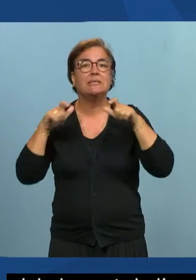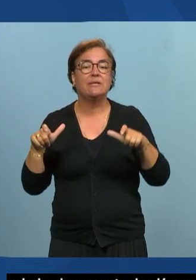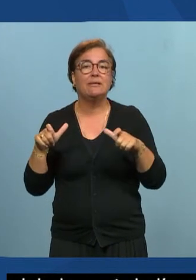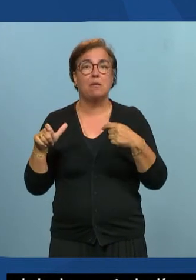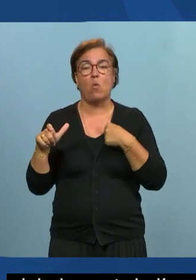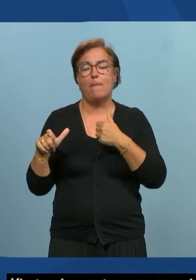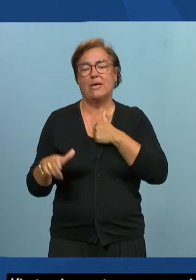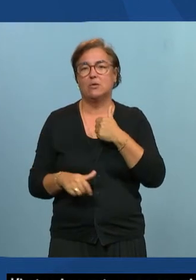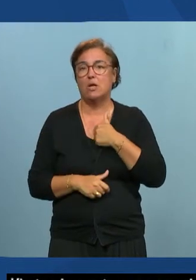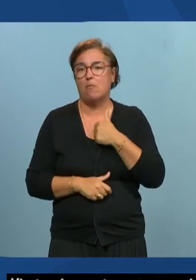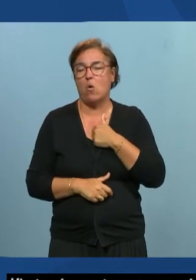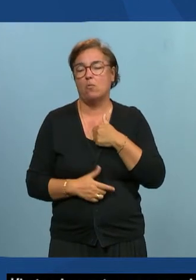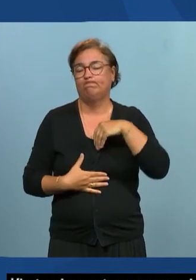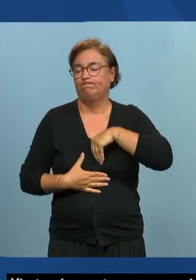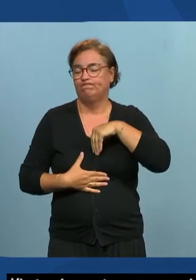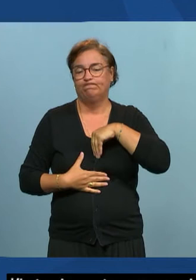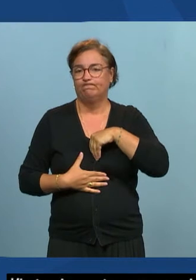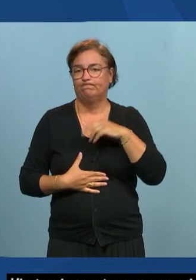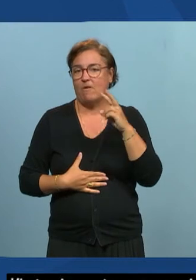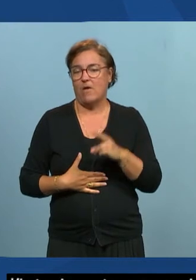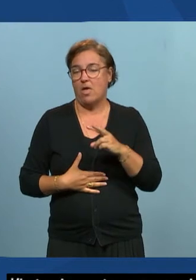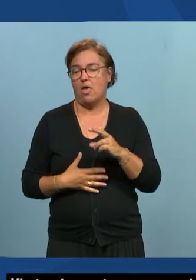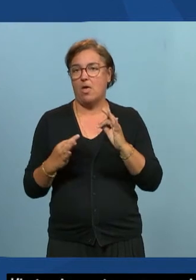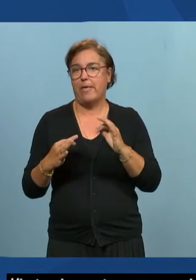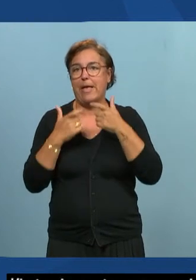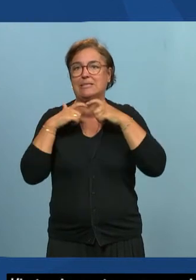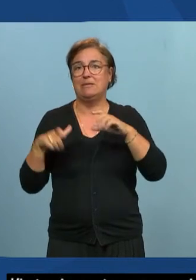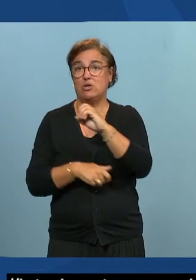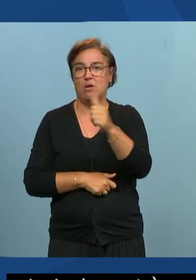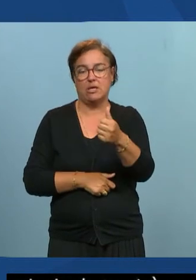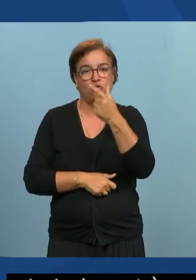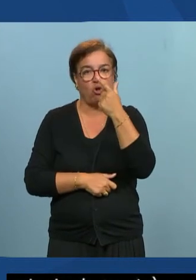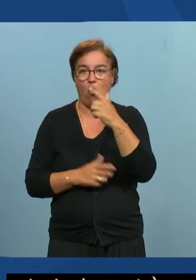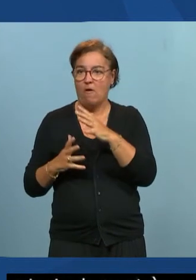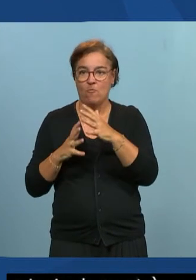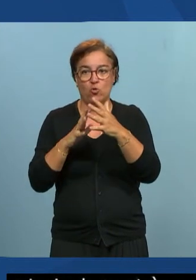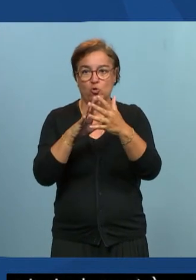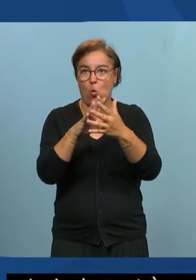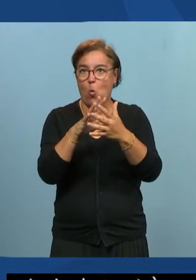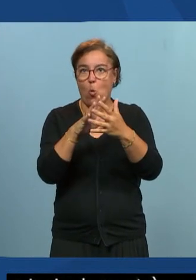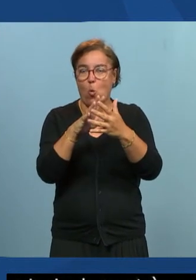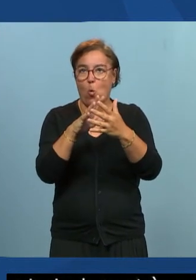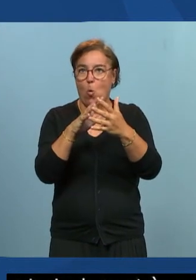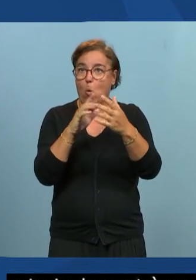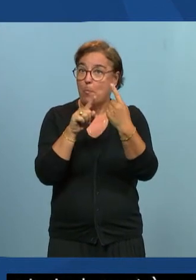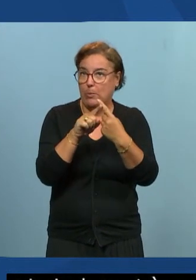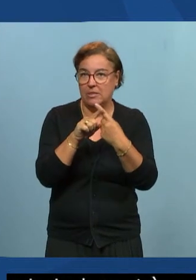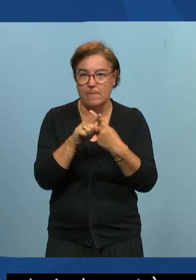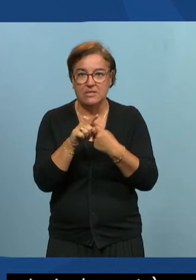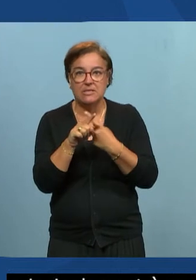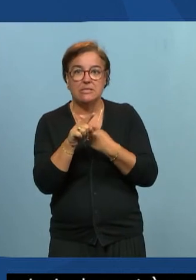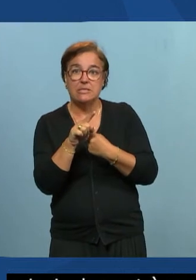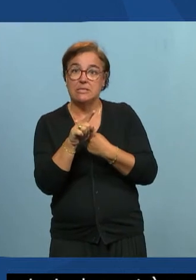chose que je ressens assez profondément dans ce qui se passe dans l'accessibilité numérique, c'est-à-dire une évolution progressive d'un travail